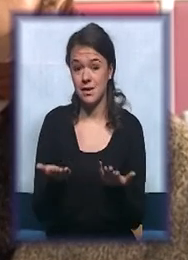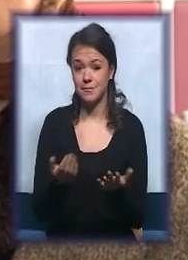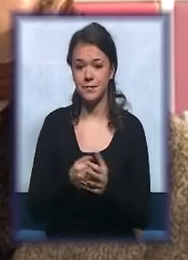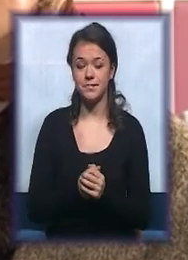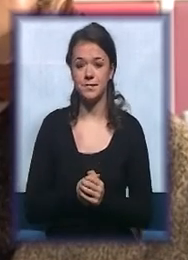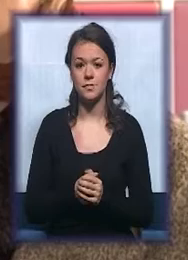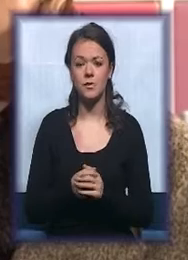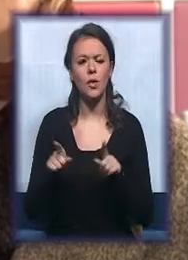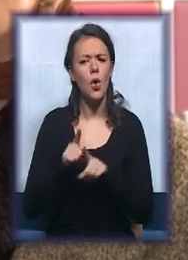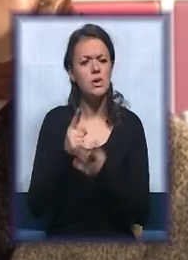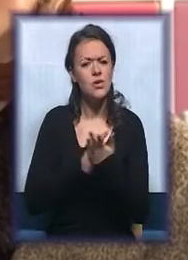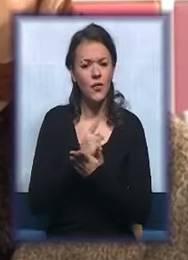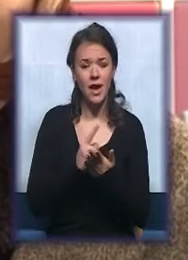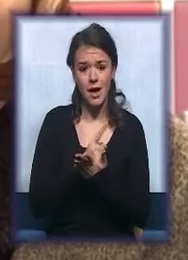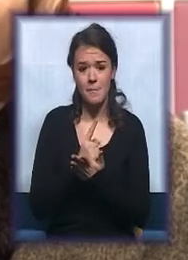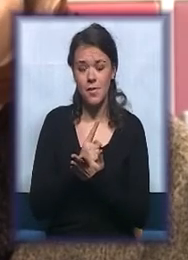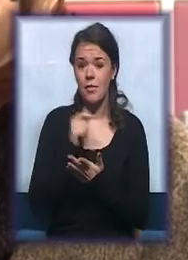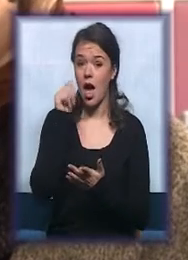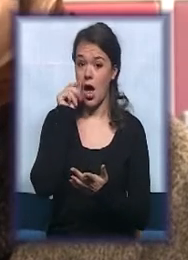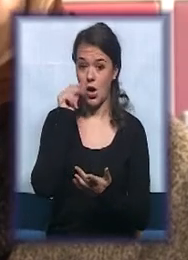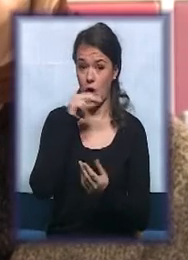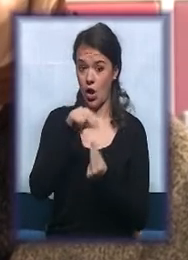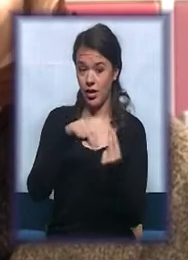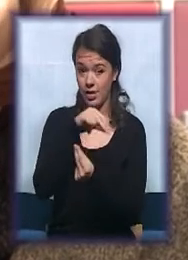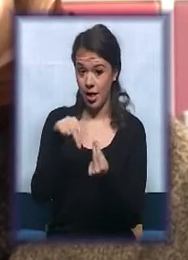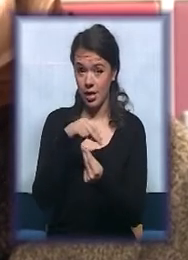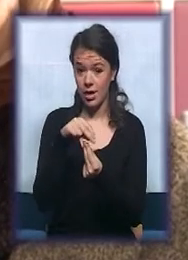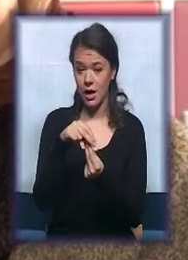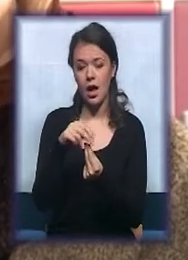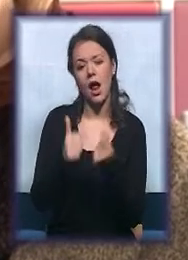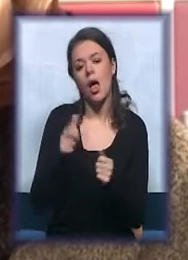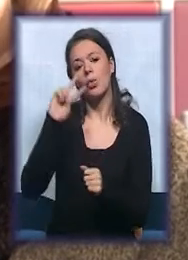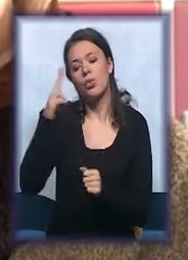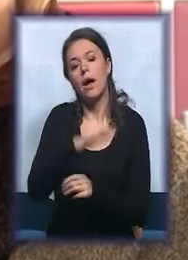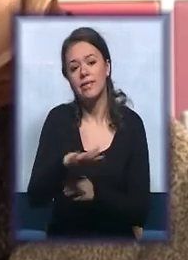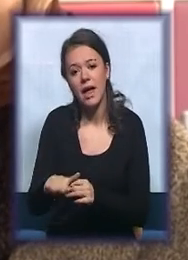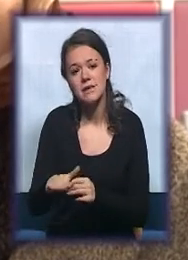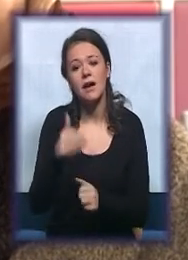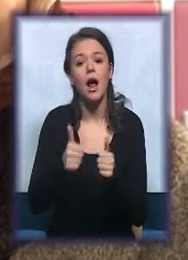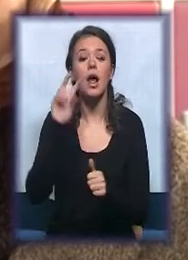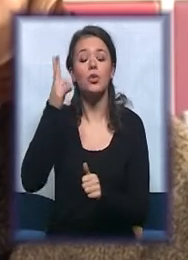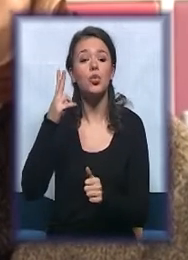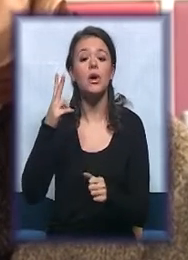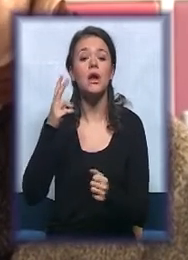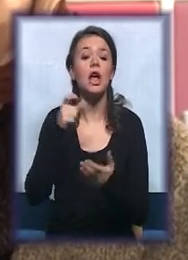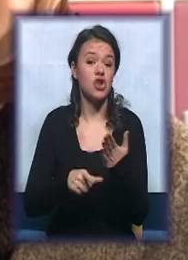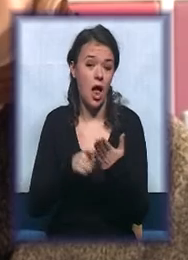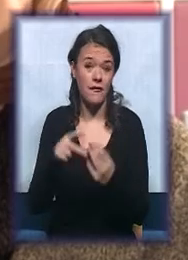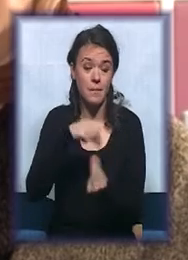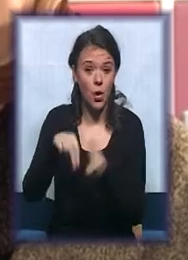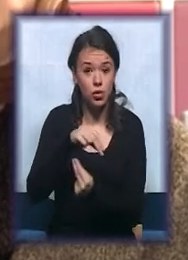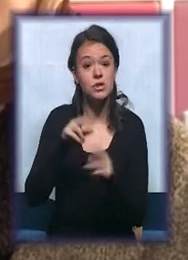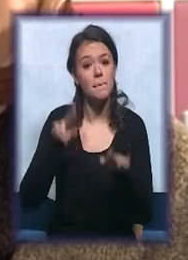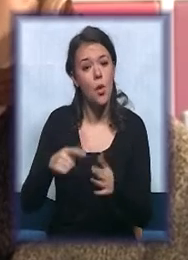roditelji ili druga deca ili drugi članovi porodice mogu da